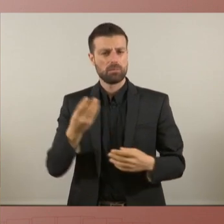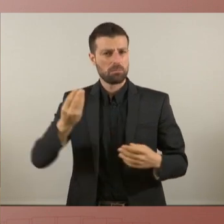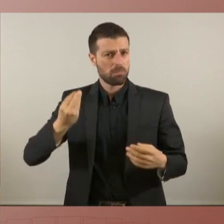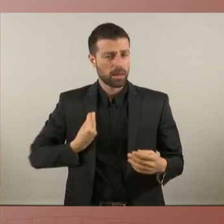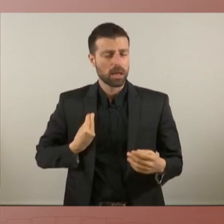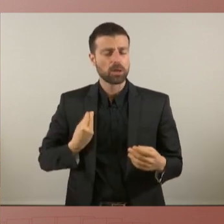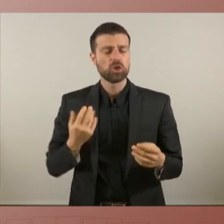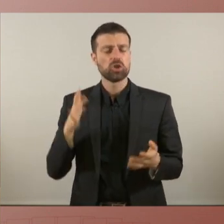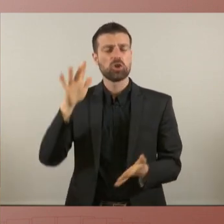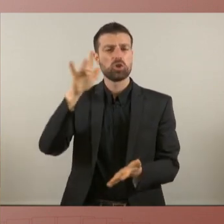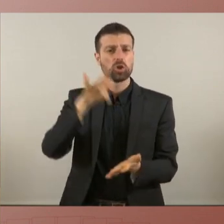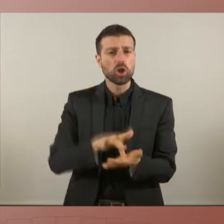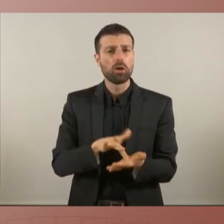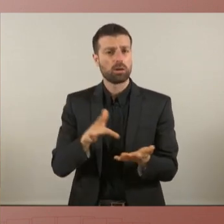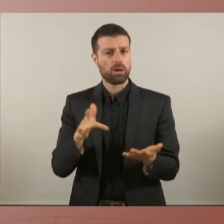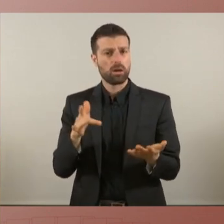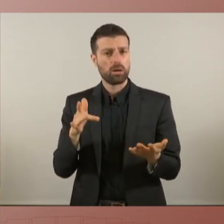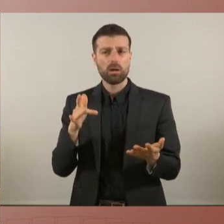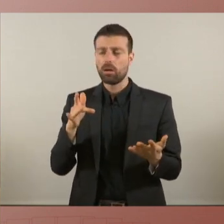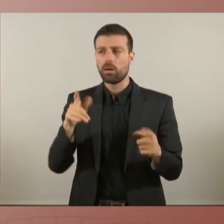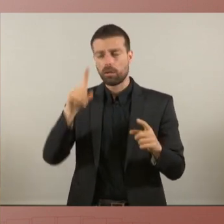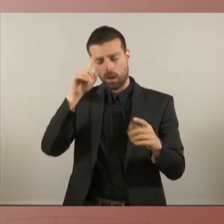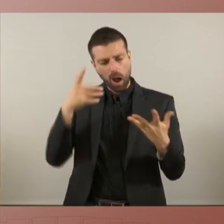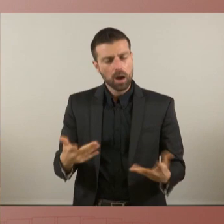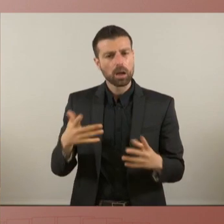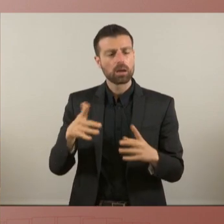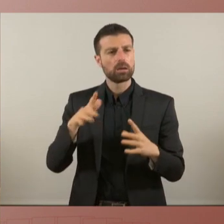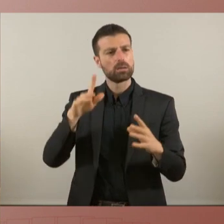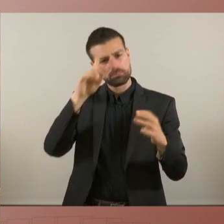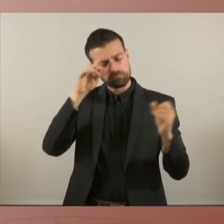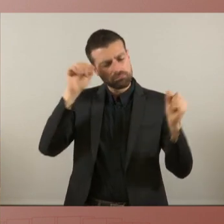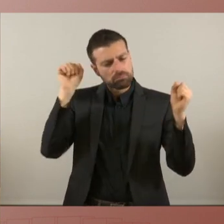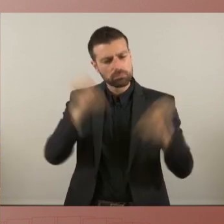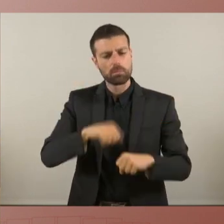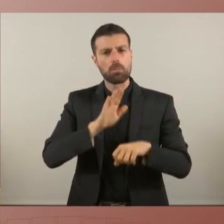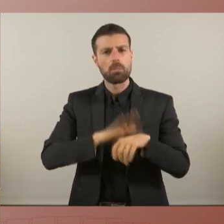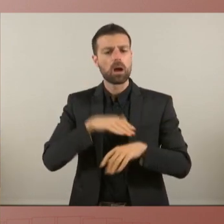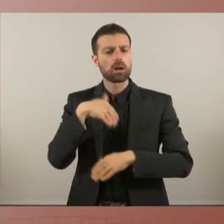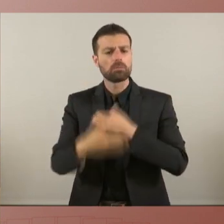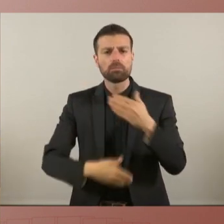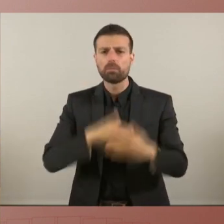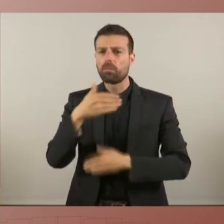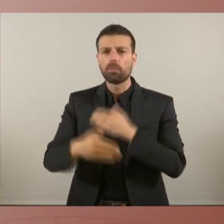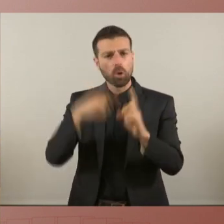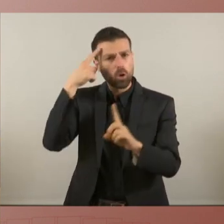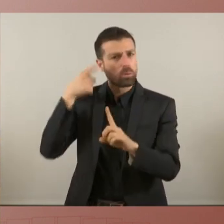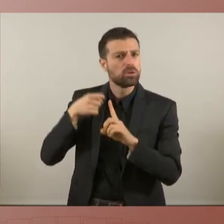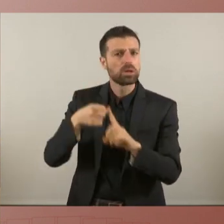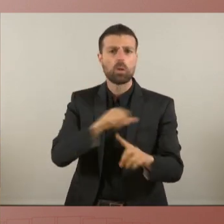estar en plena en plena decisió per caminar seguir caminant cap a la independència mirin